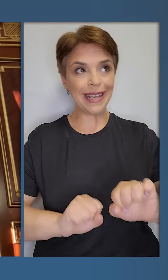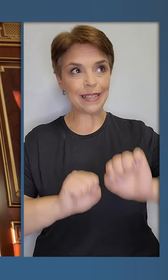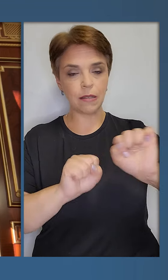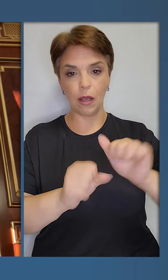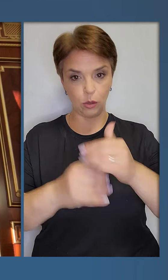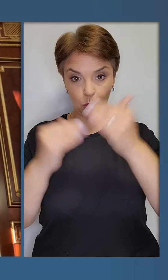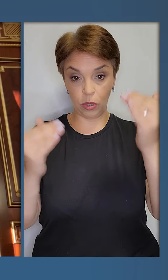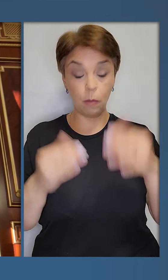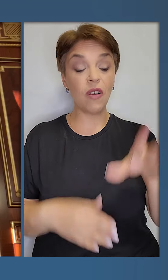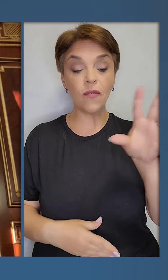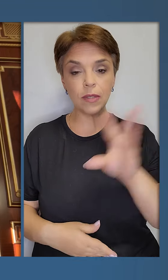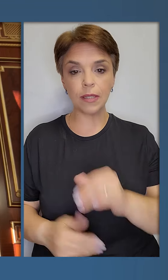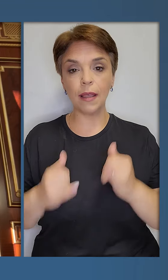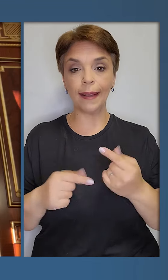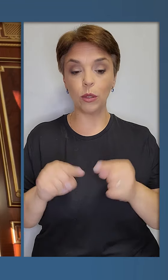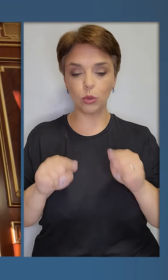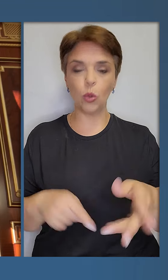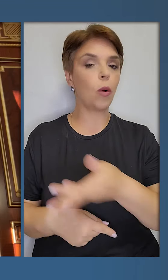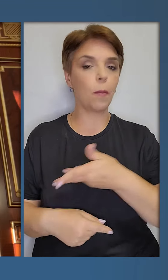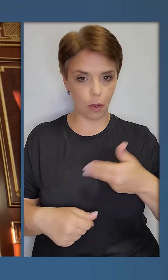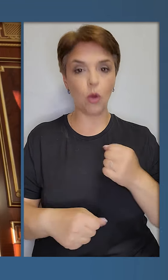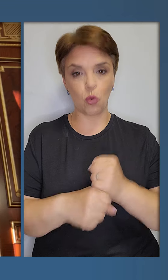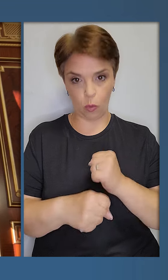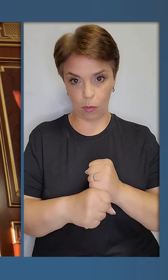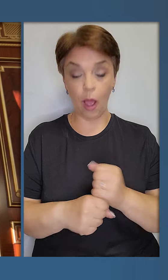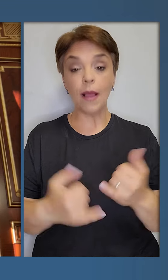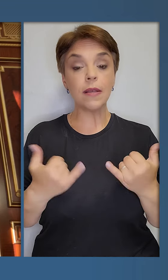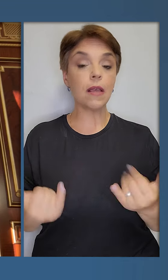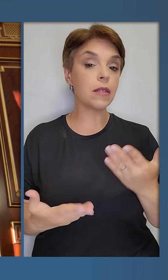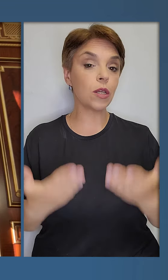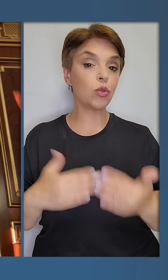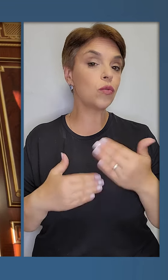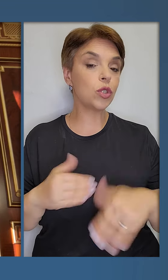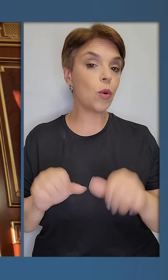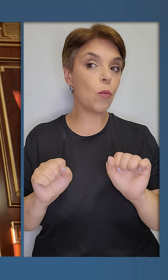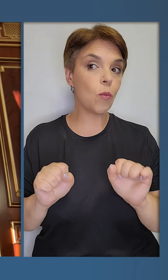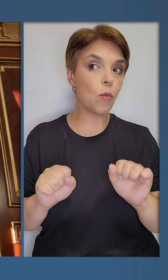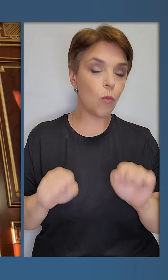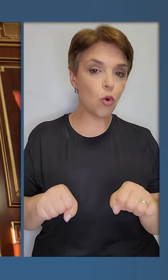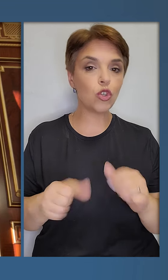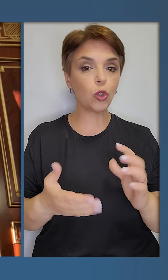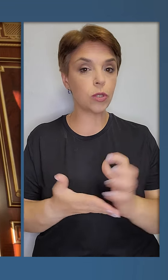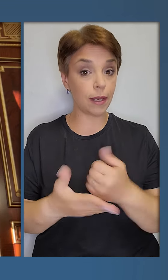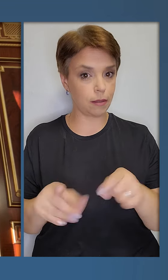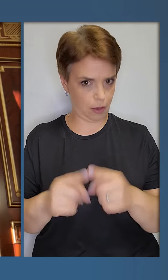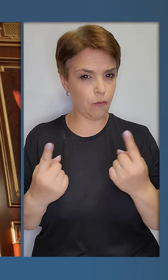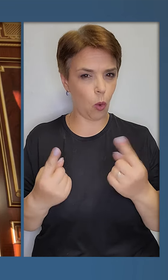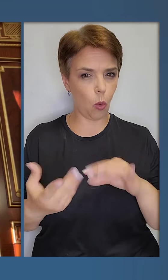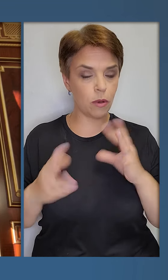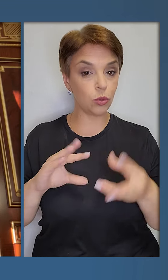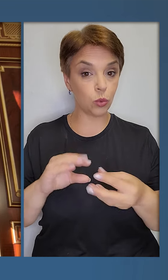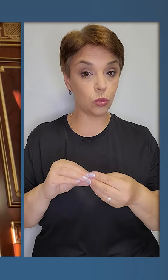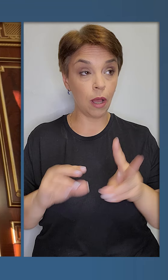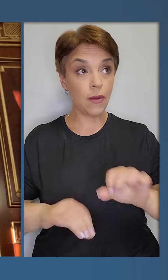можливості захисту неба. Все для цього ми робимо. І зараз, якщо вже може досягатися такий